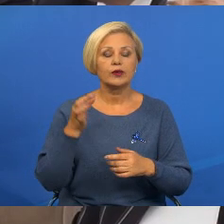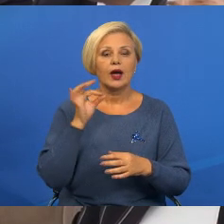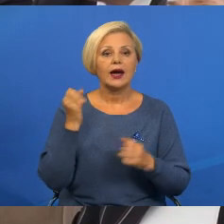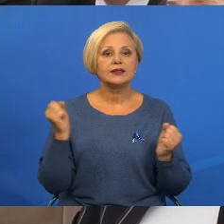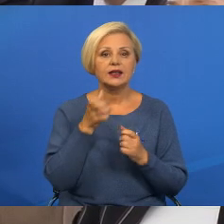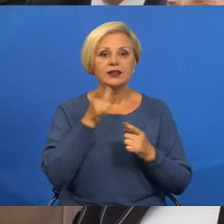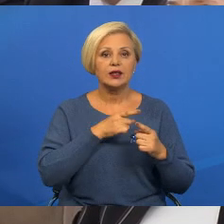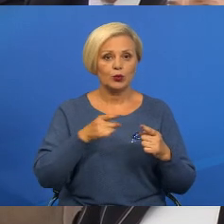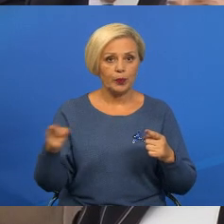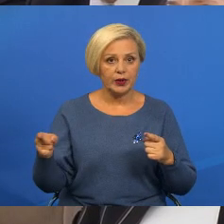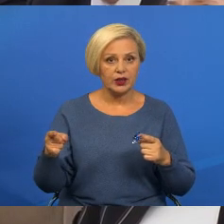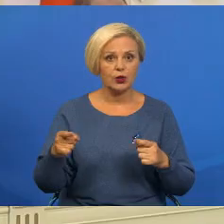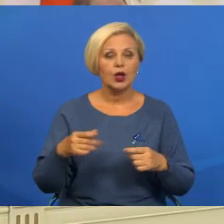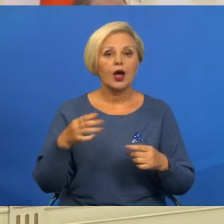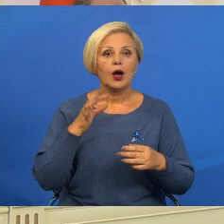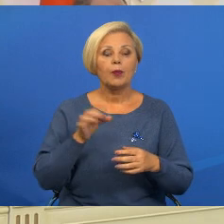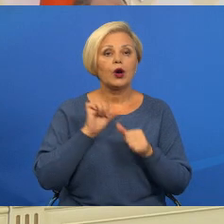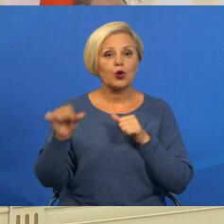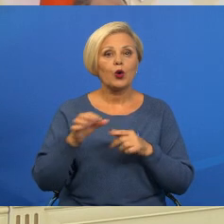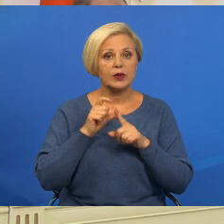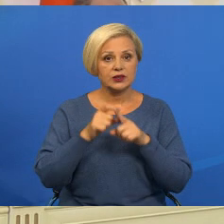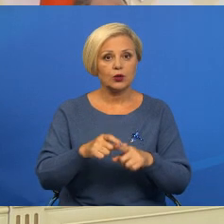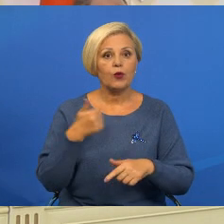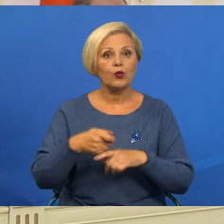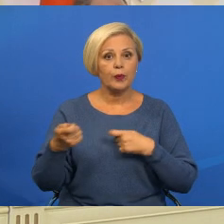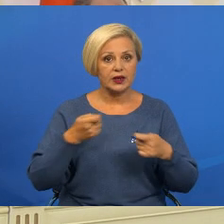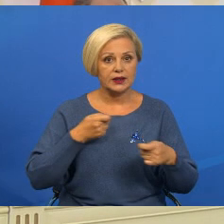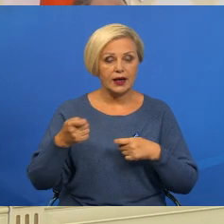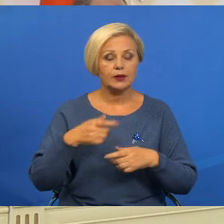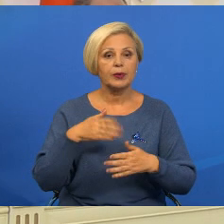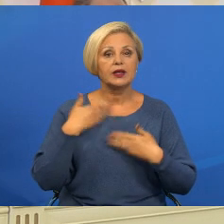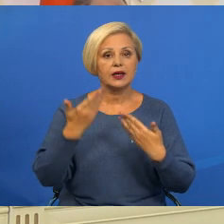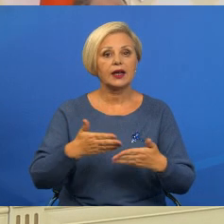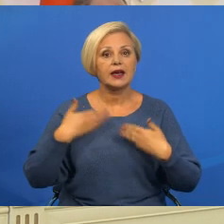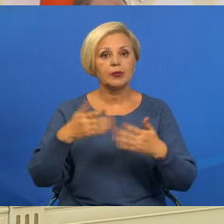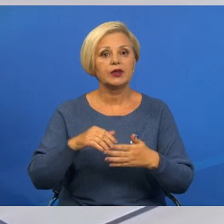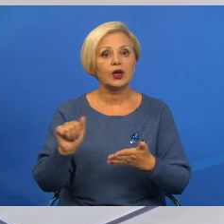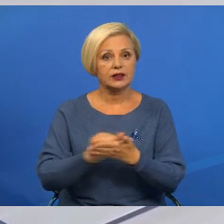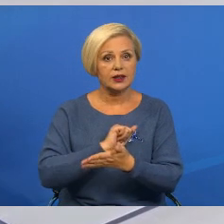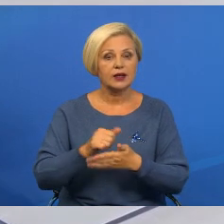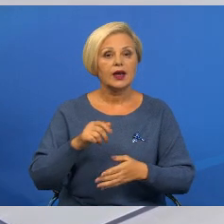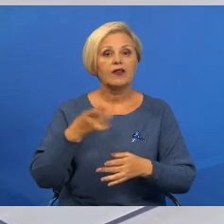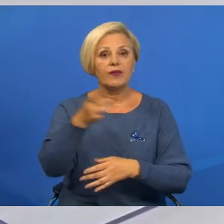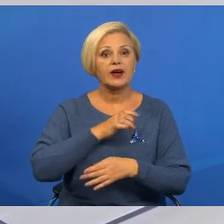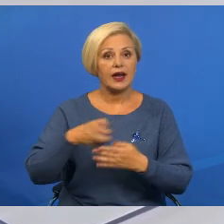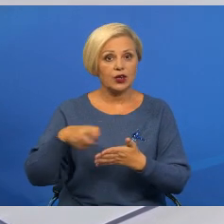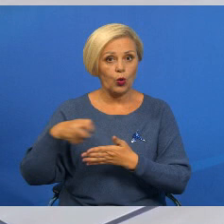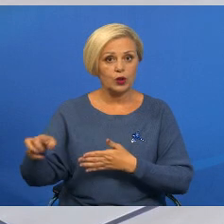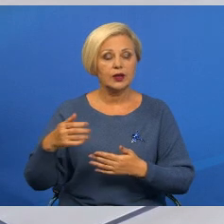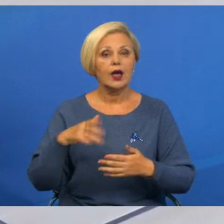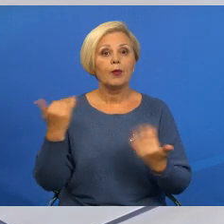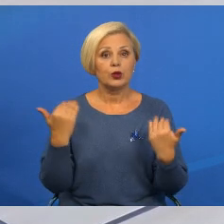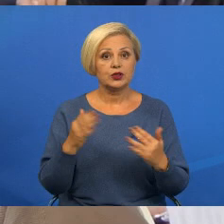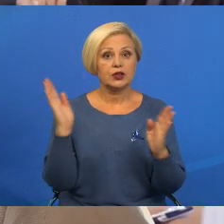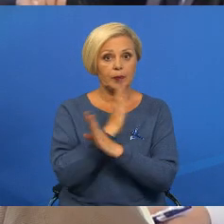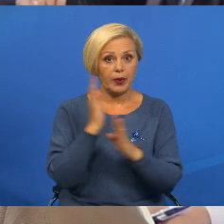-зимового перееду. Повод для слов губернатора напередать не был накерованный рекомендационный лист у района и прояснуючих умовах на двор я